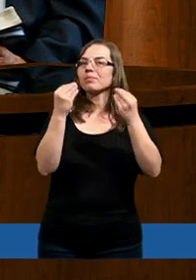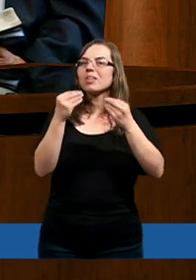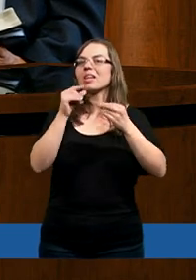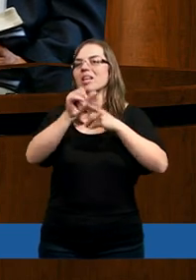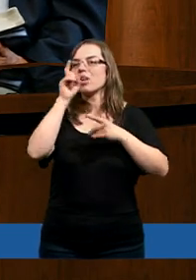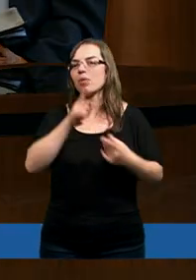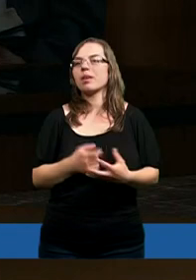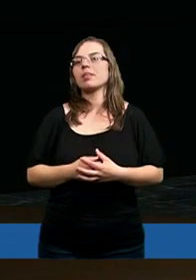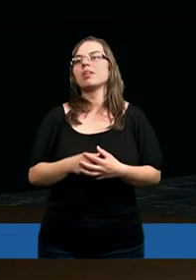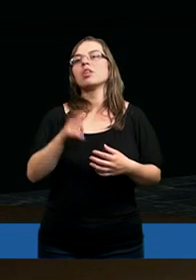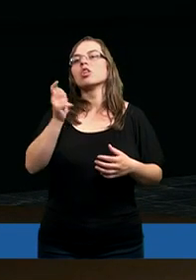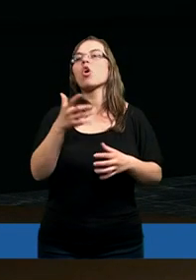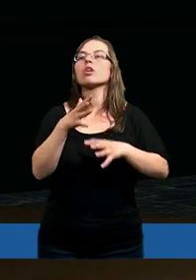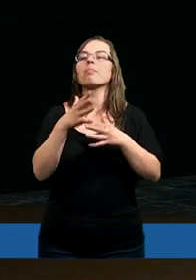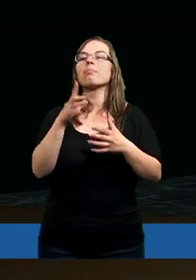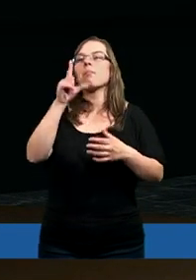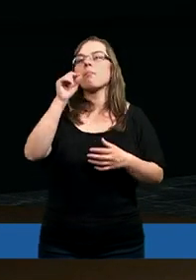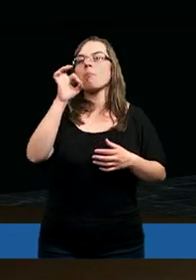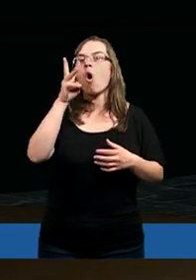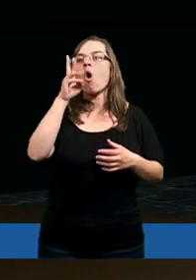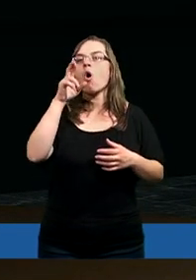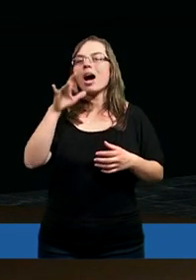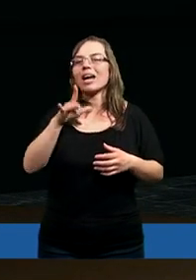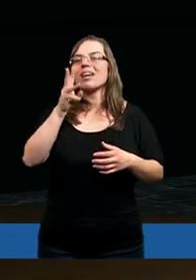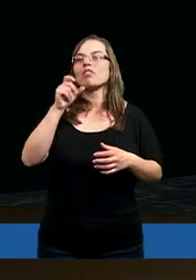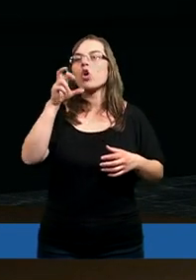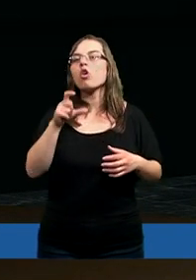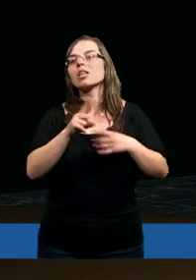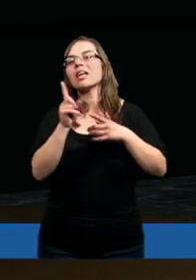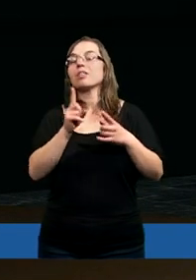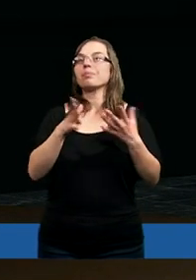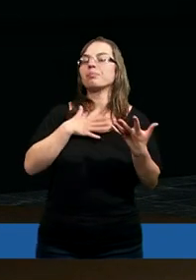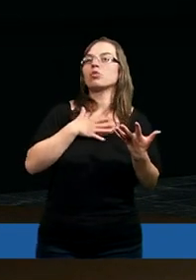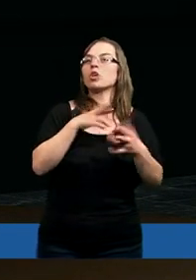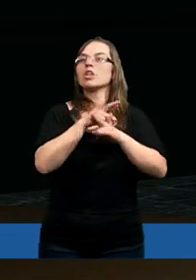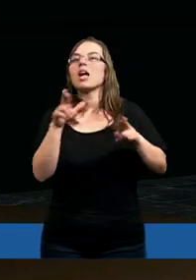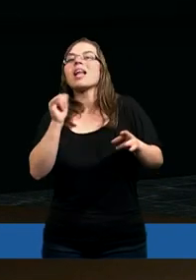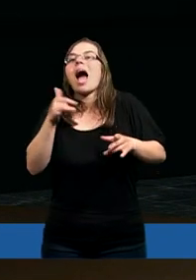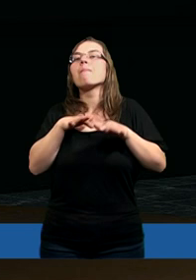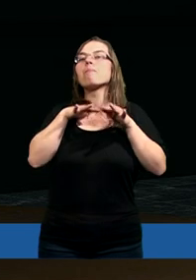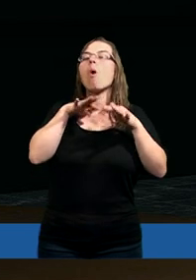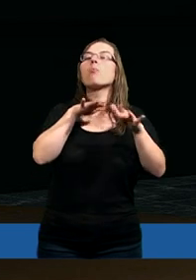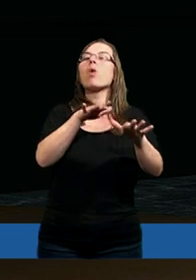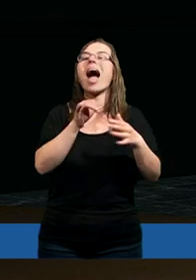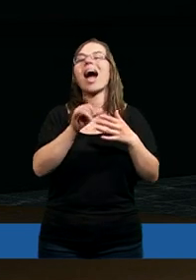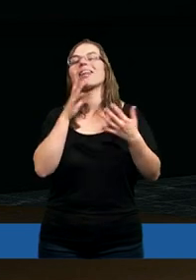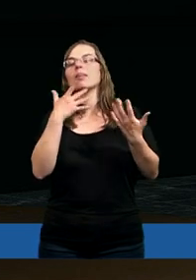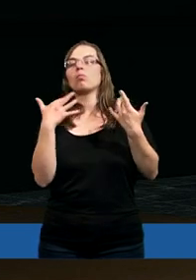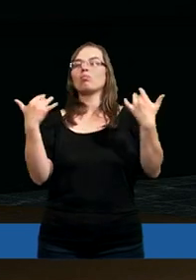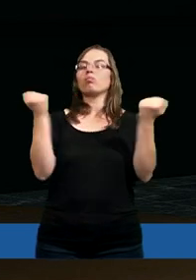Możemy tu pomyśleć o tym, jakie rzeczy są bardziej popularne.